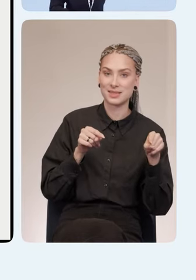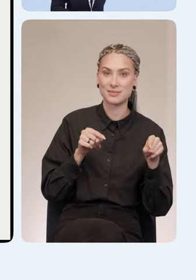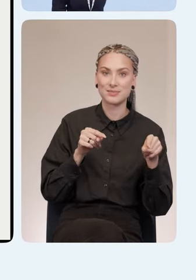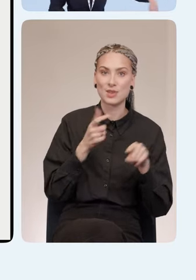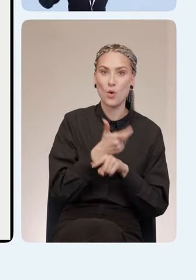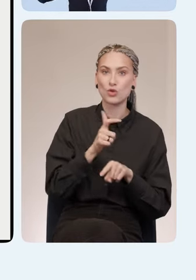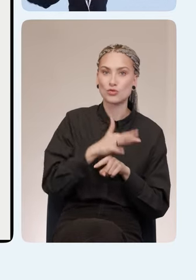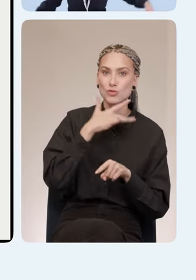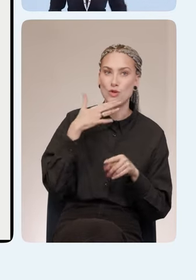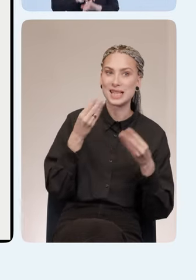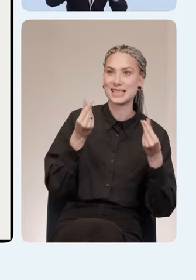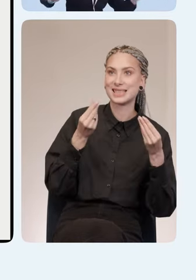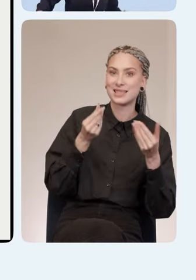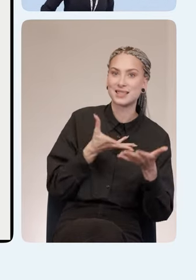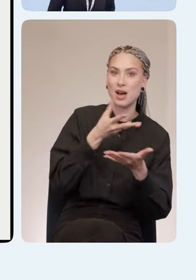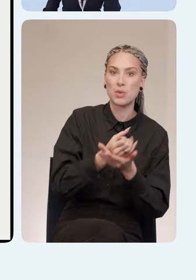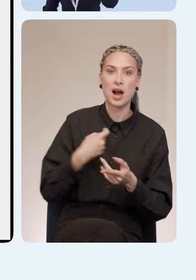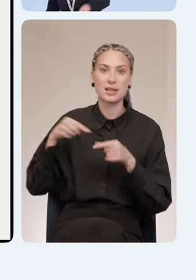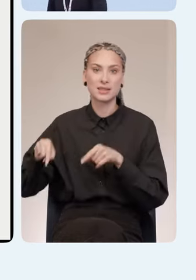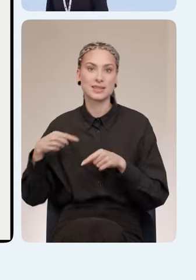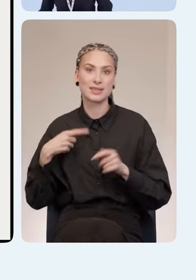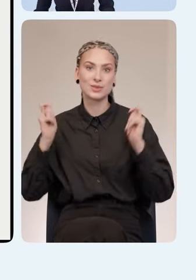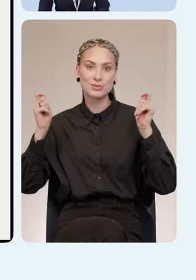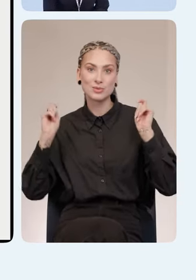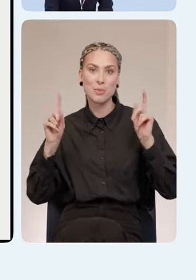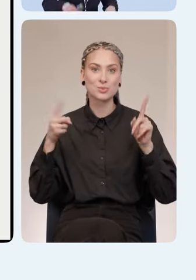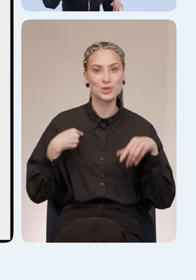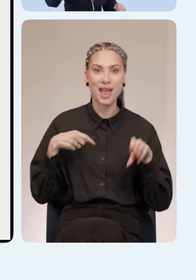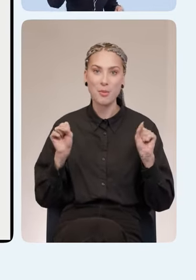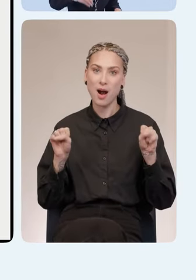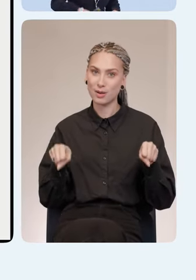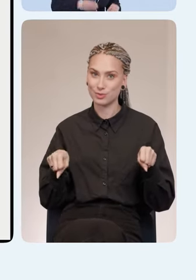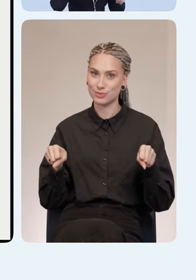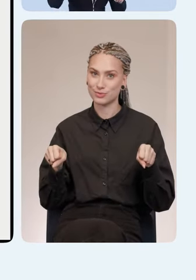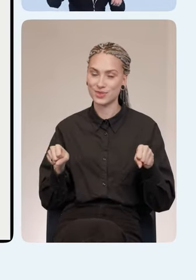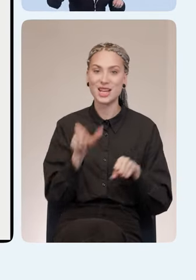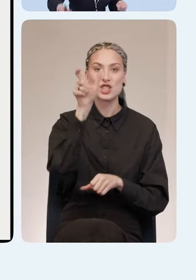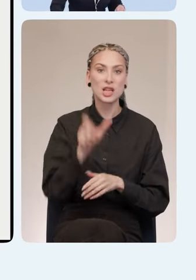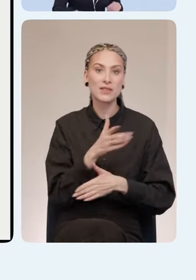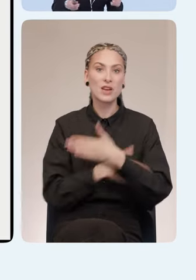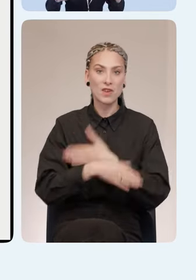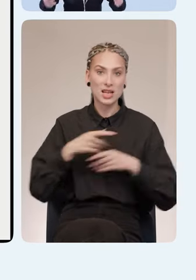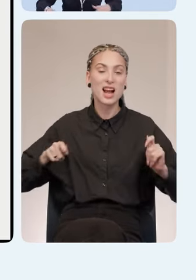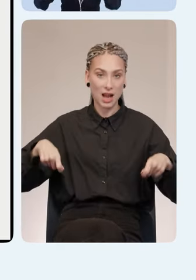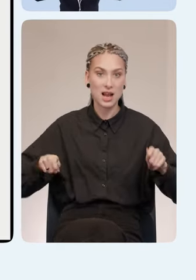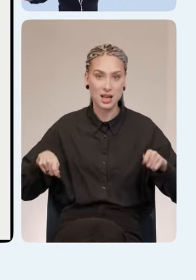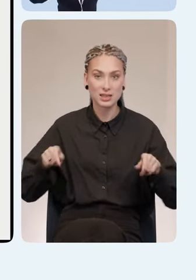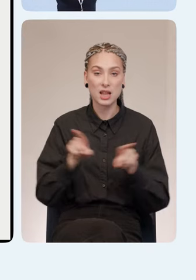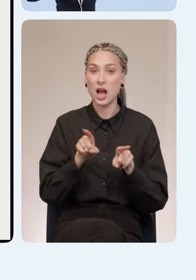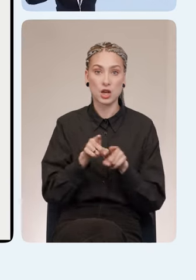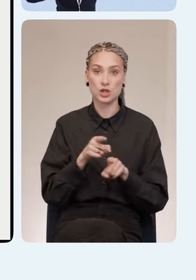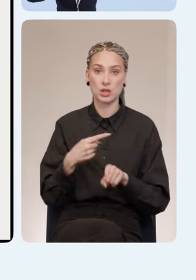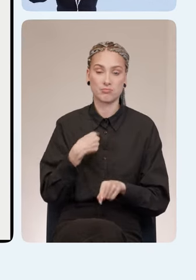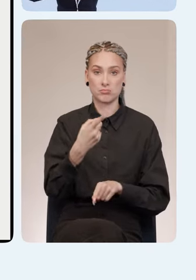очень много денег, а здесь я тусуюсь, потому что мне можно. Человек на инвалидной коляске, ровно точно так, как сейчас у